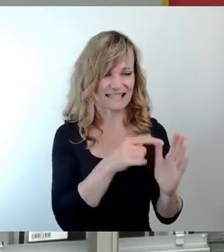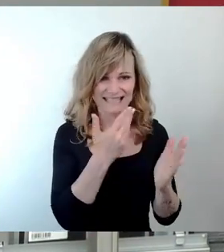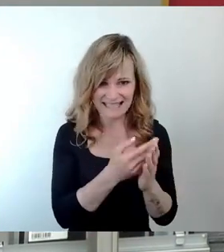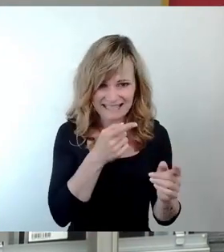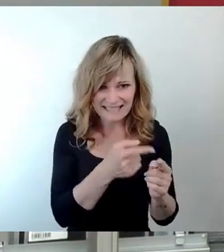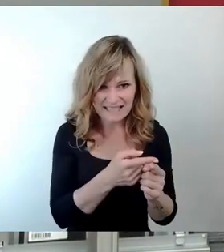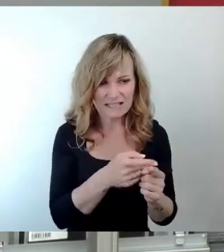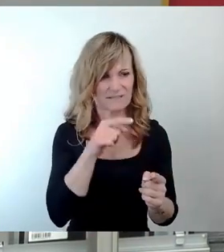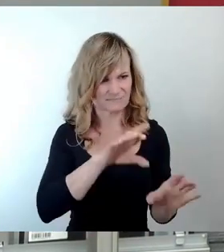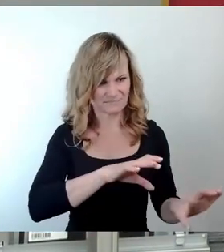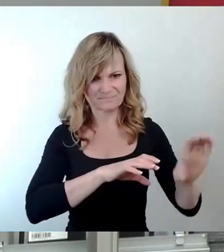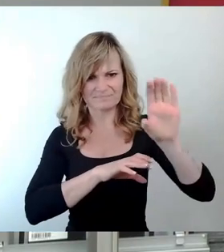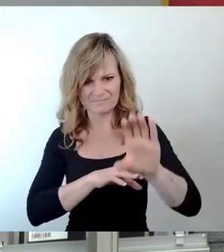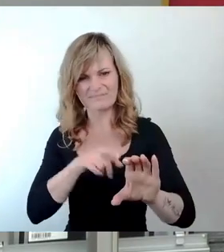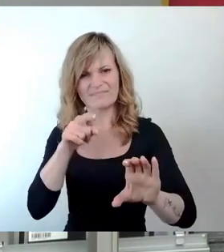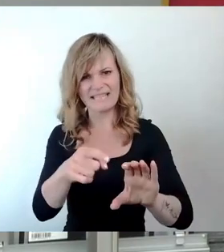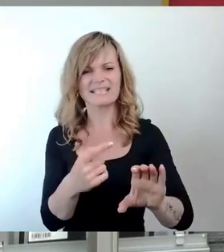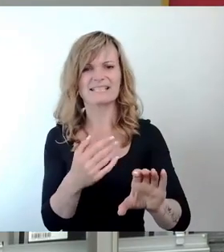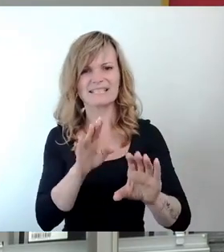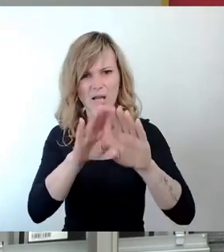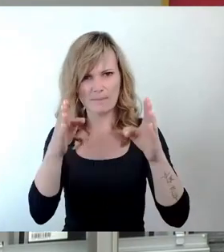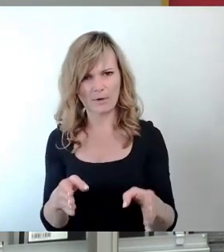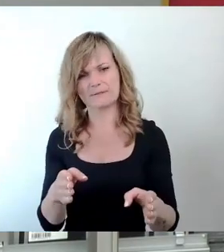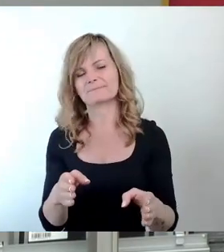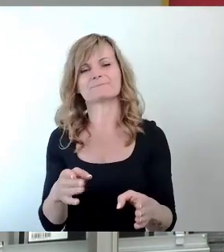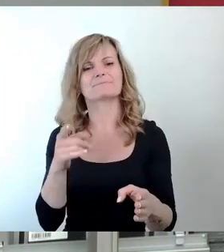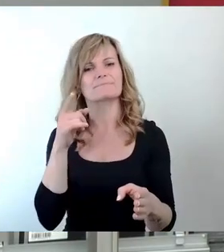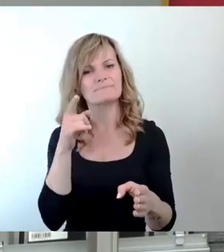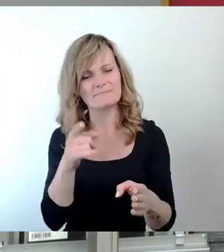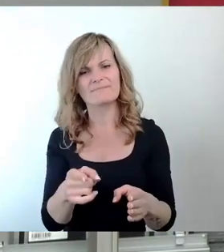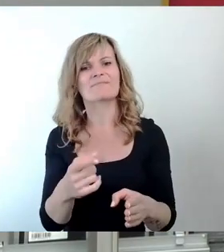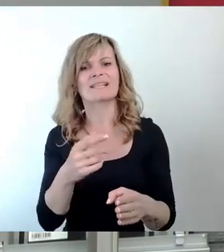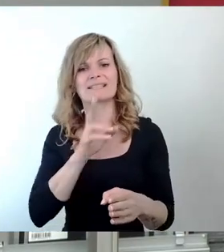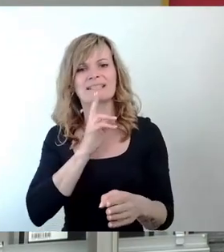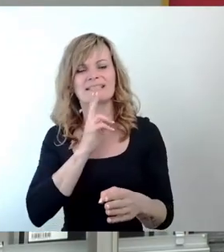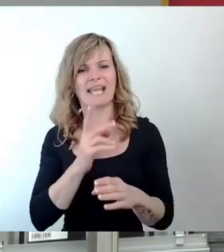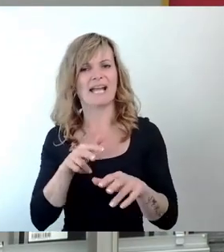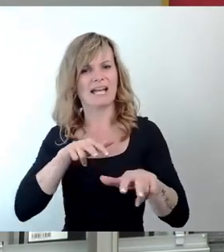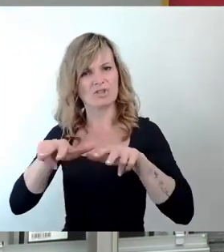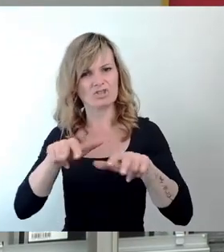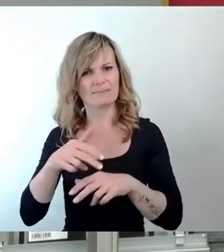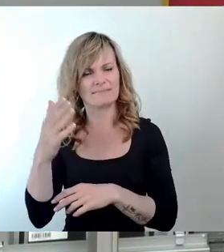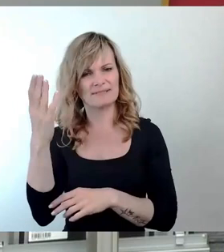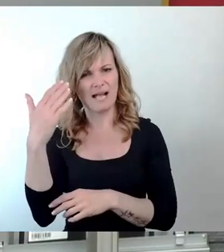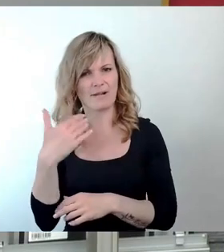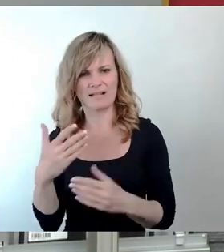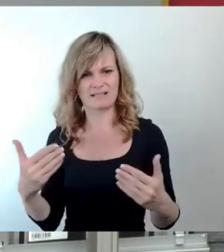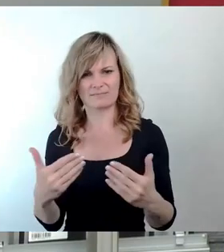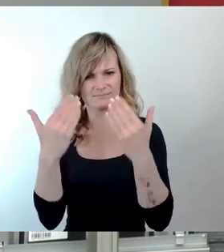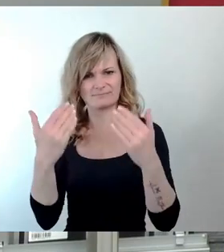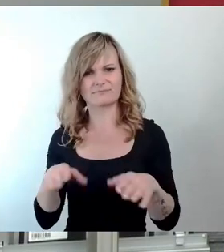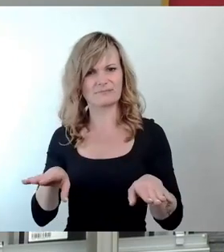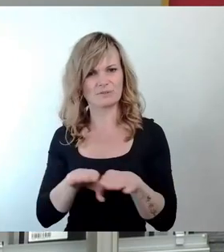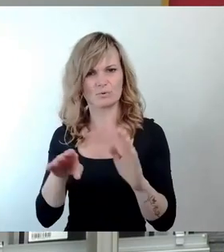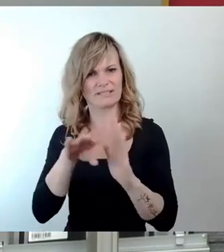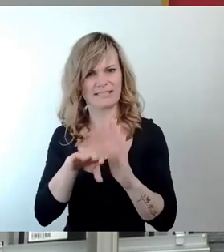Grundgesetz fallen. Zur Erinnerung des DDR-Regimes hatte nichts mit dem Grundgesetz zu tun, im Gegenteil. Die Förderfähigkeit dieses Projektes